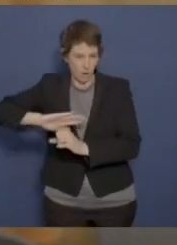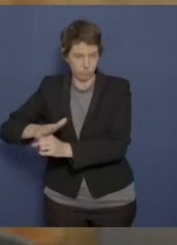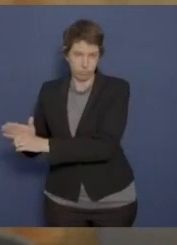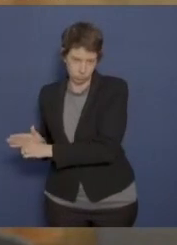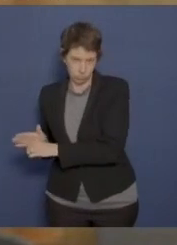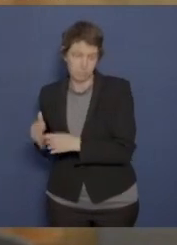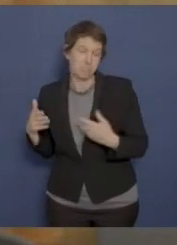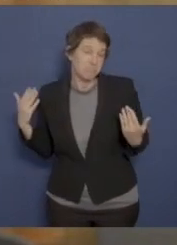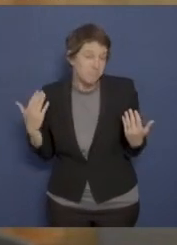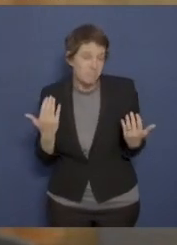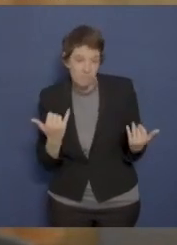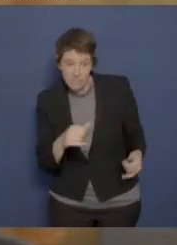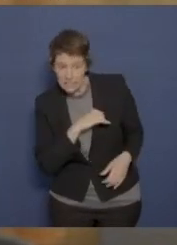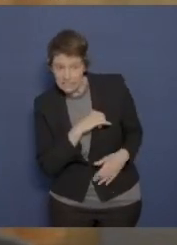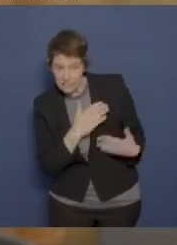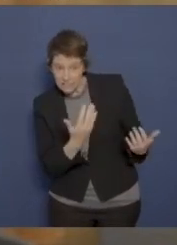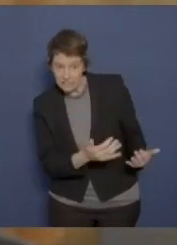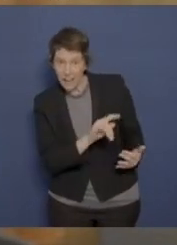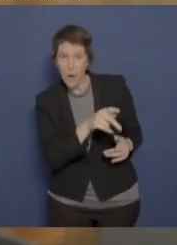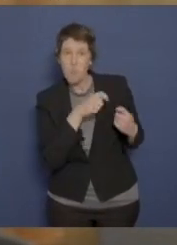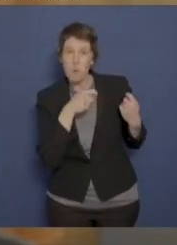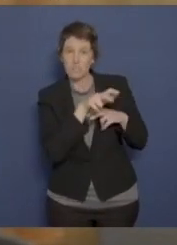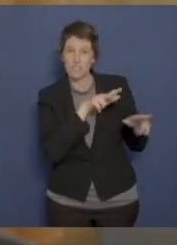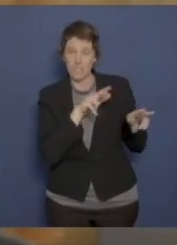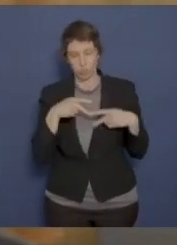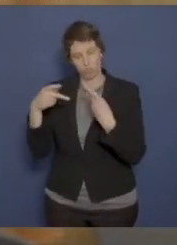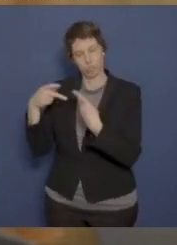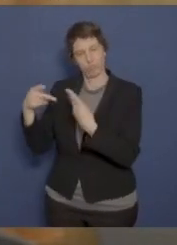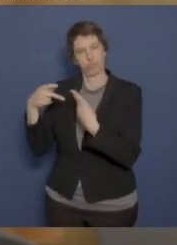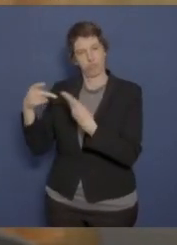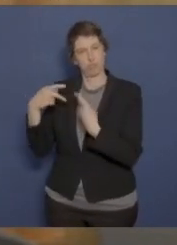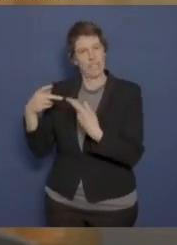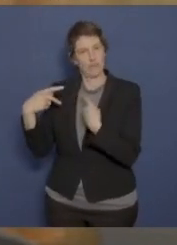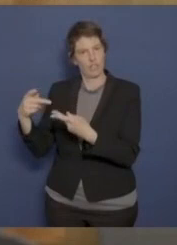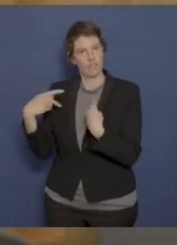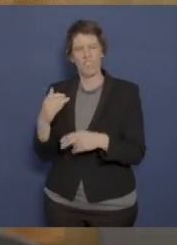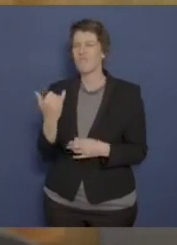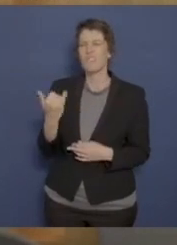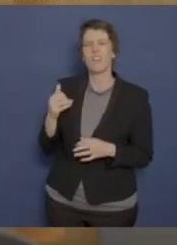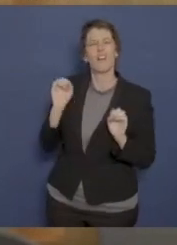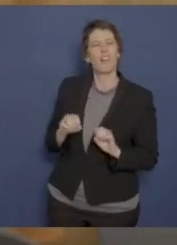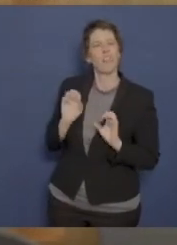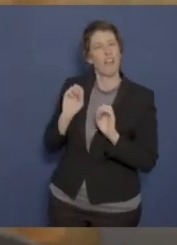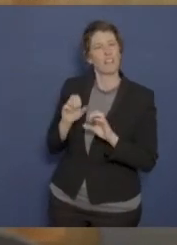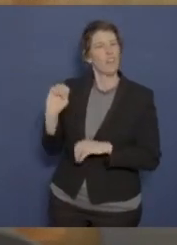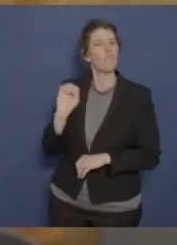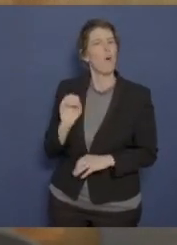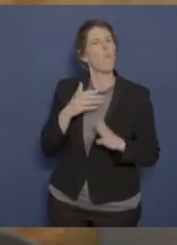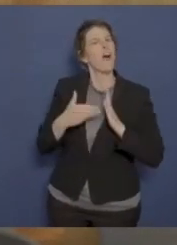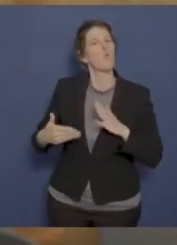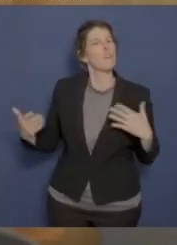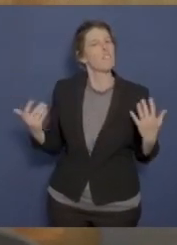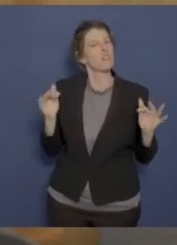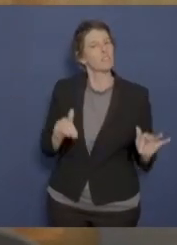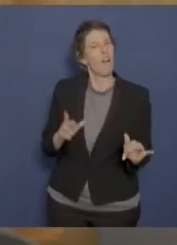interessieren, wie die Bundesregierung das rechtfertigt, dass man an diese Militärdiktatur so viele Rüstungen exportiert.